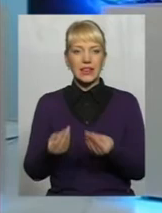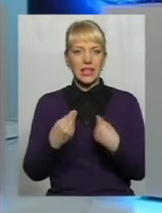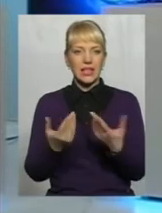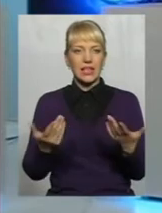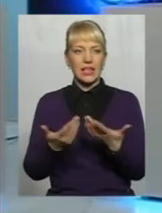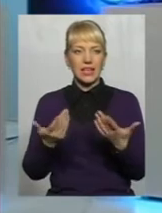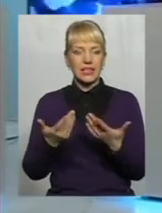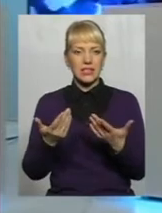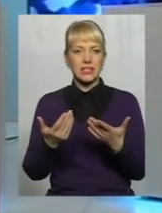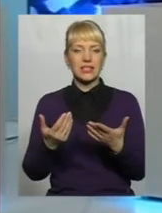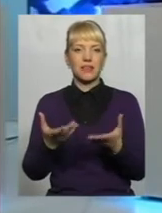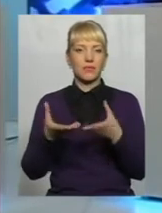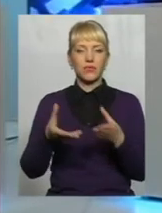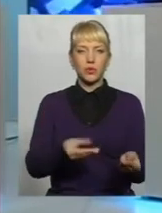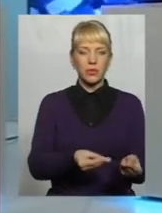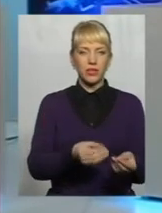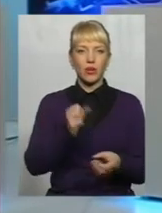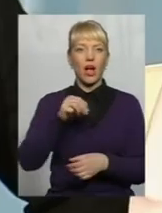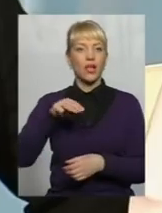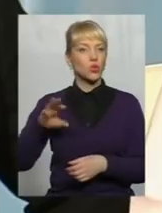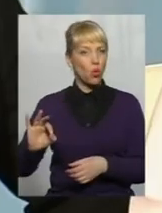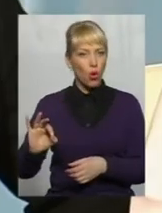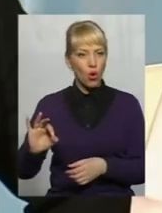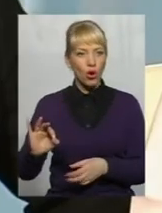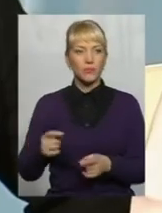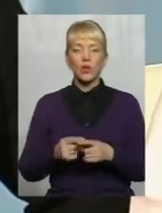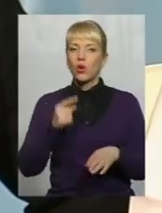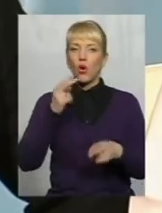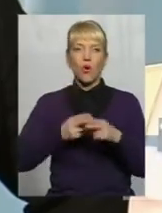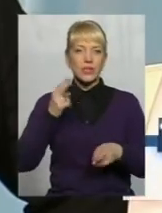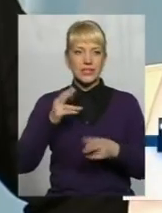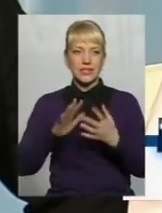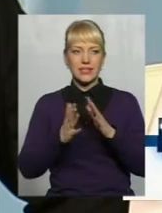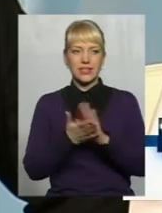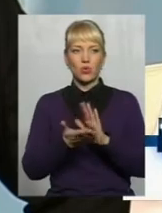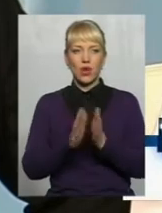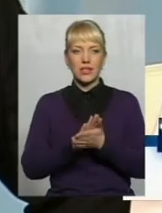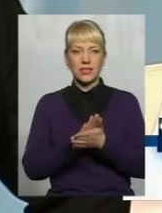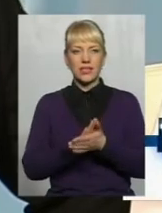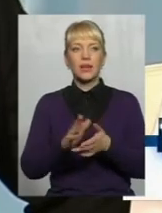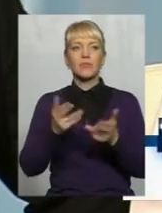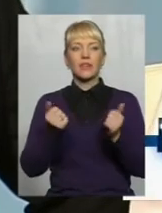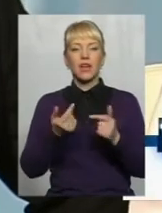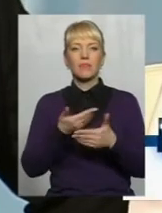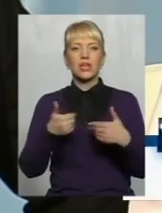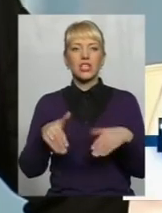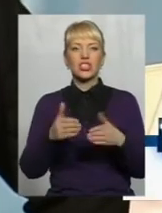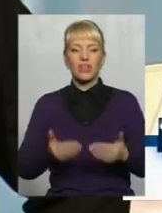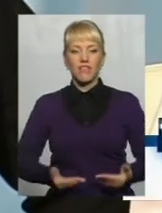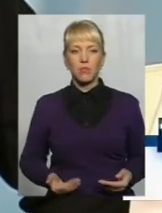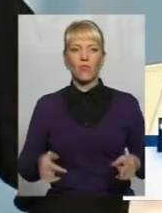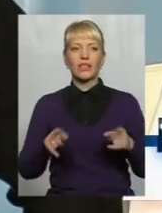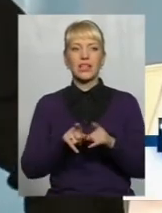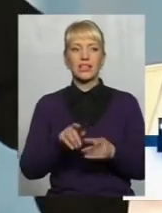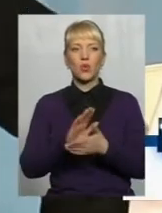свій відбиток А то, дійсно, така ж ситуація Дуже гостра ситуація Ми живемо зараз в таких умовах І